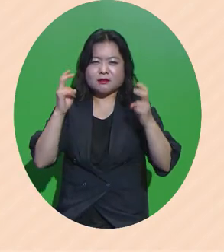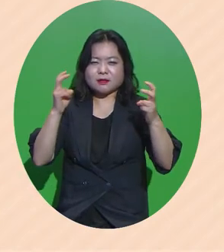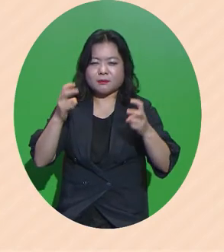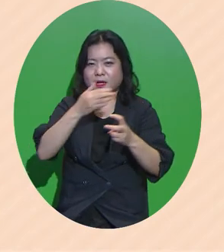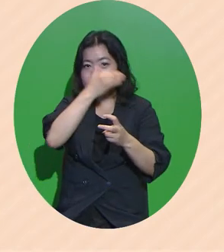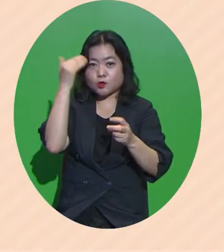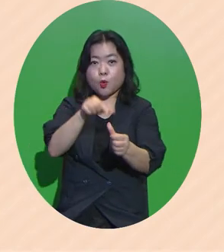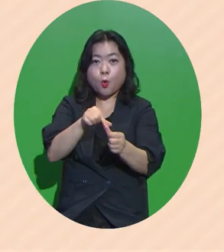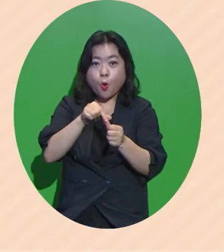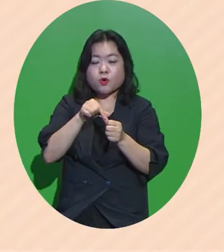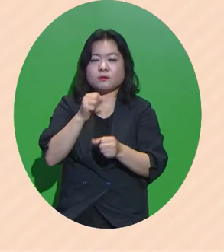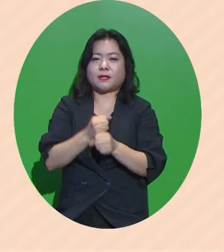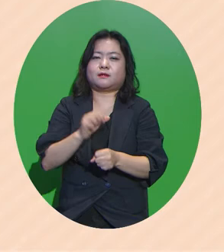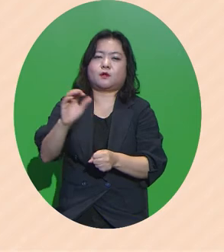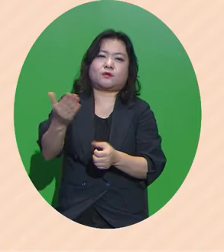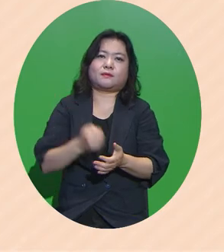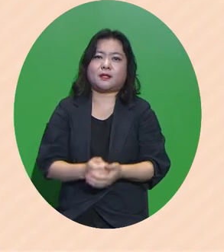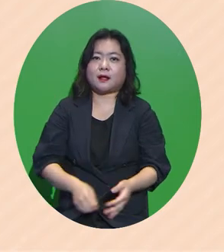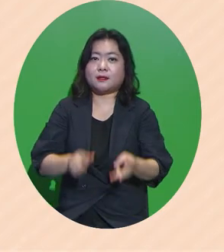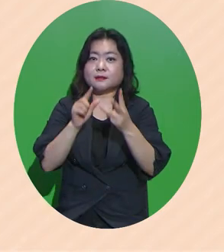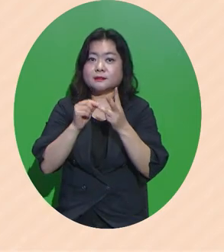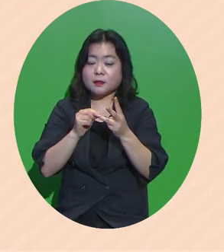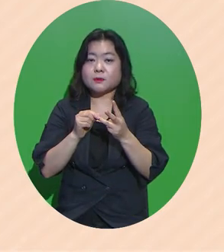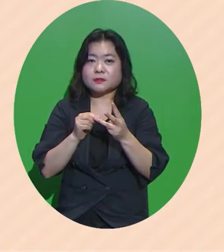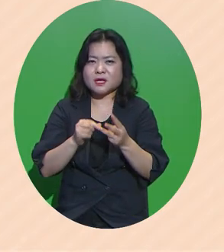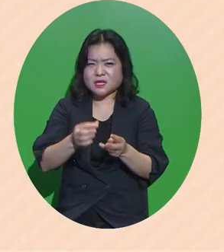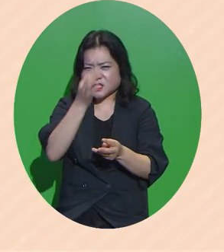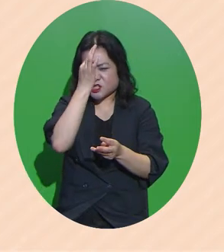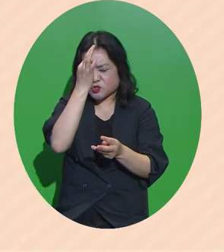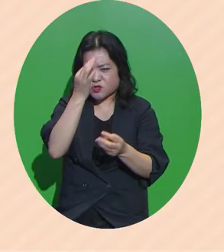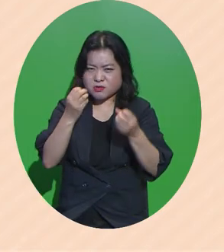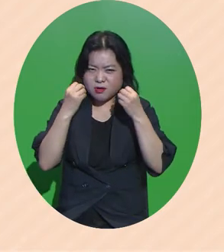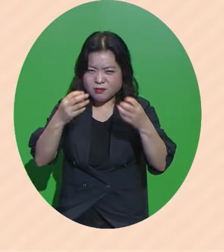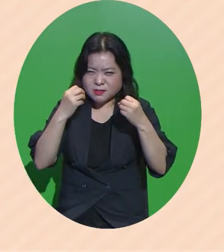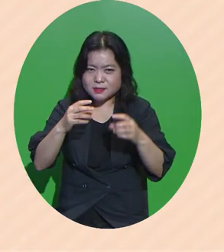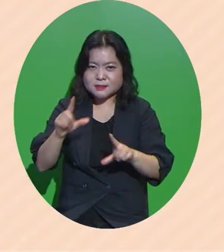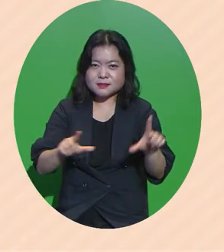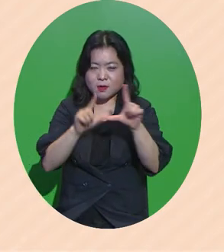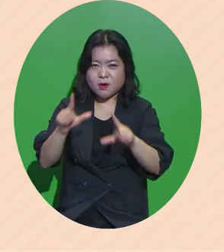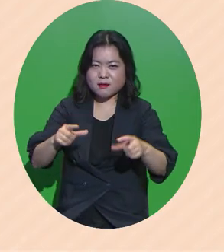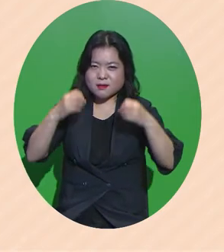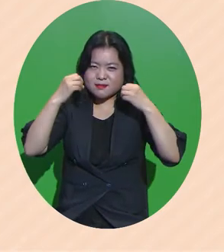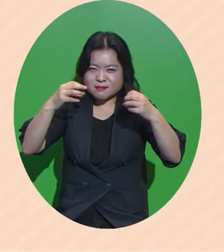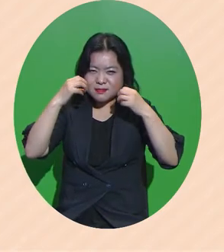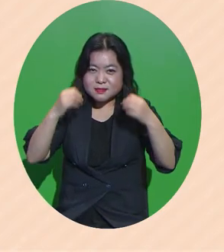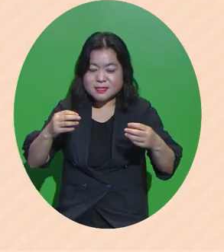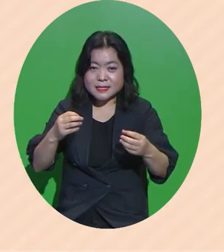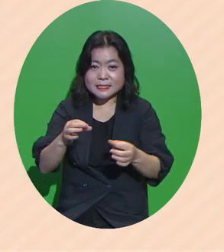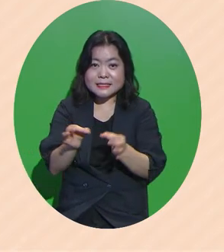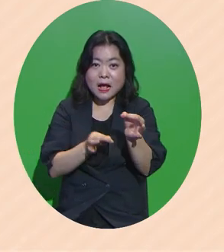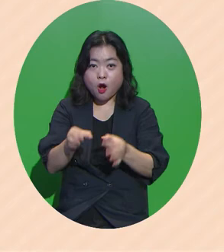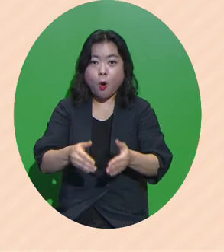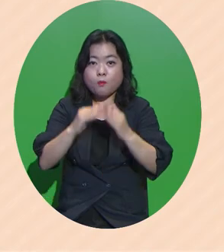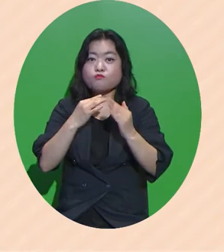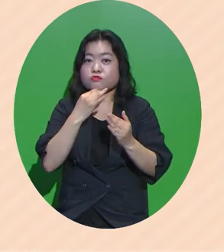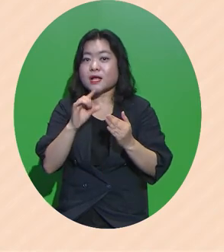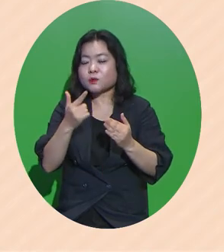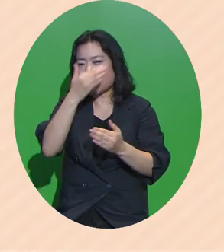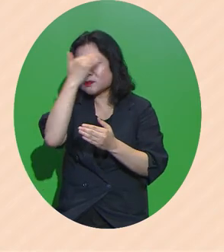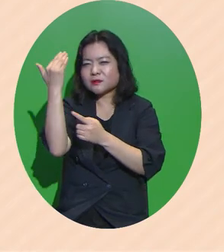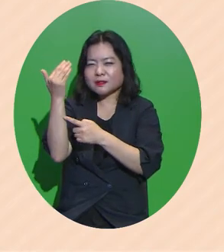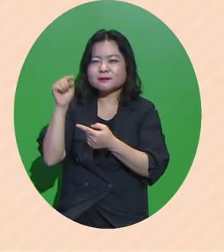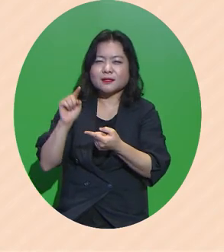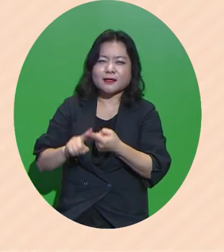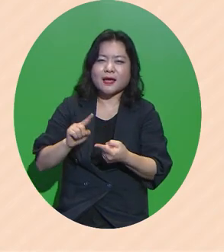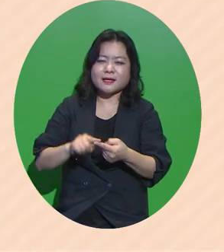나가야 됩니다 세 번째는 기술 혁신형 생활 혁신형 창업 뿐만 아니라 청년들에게 정말 자유롭게